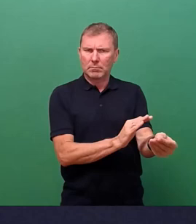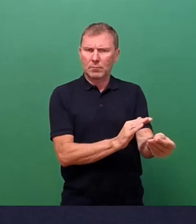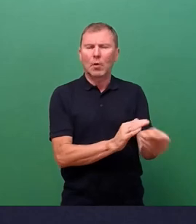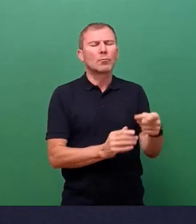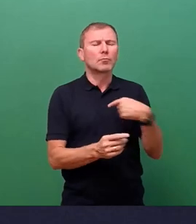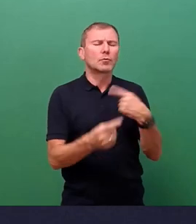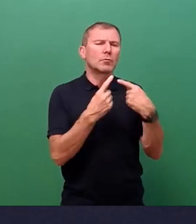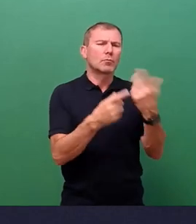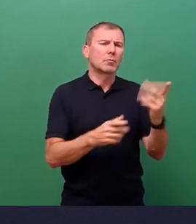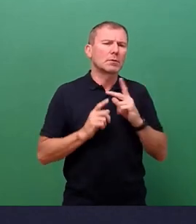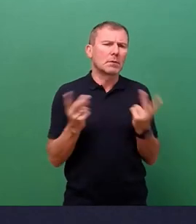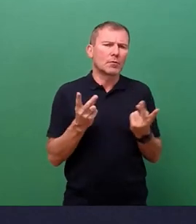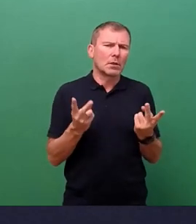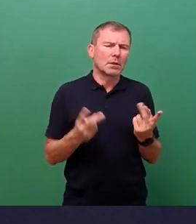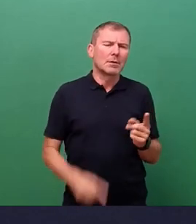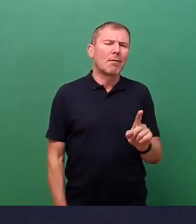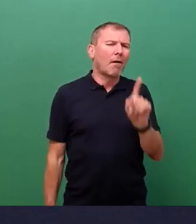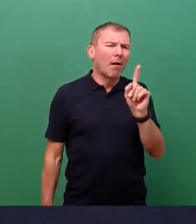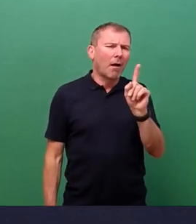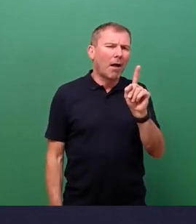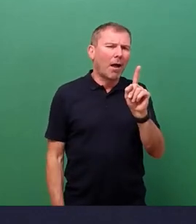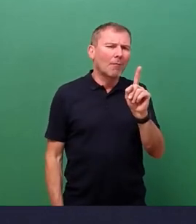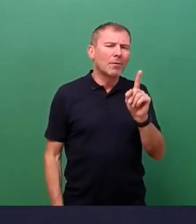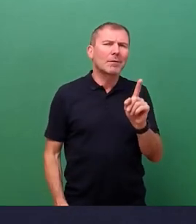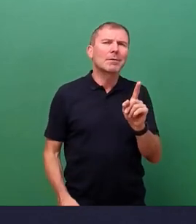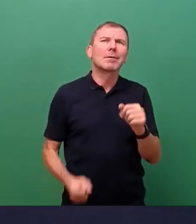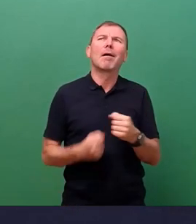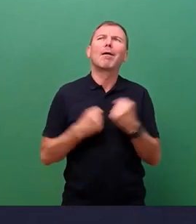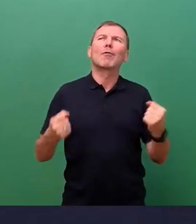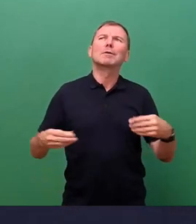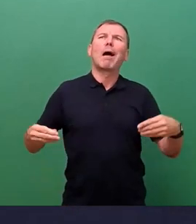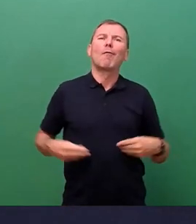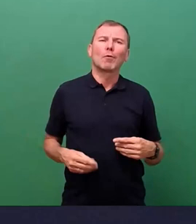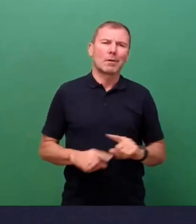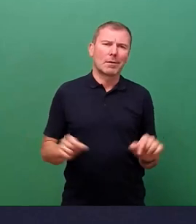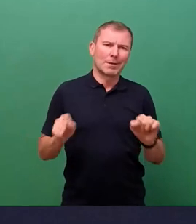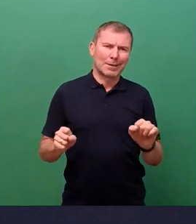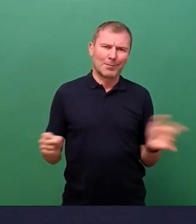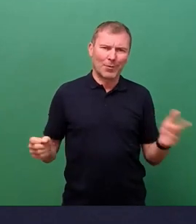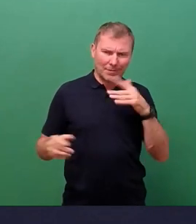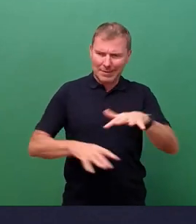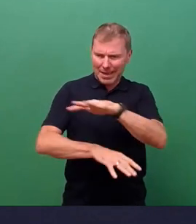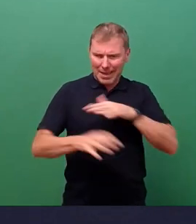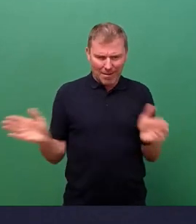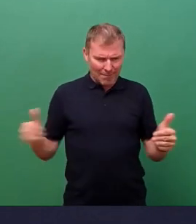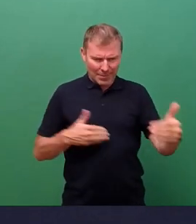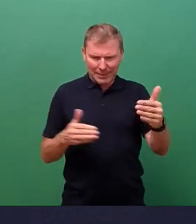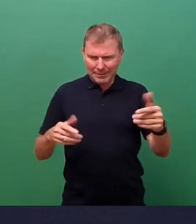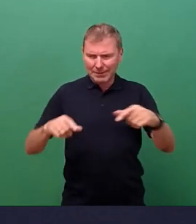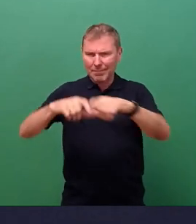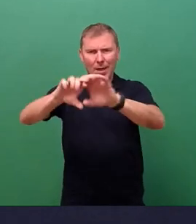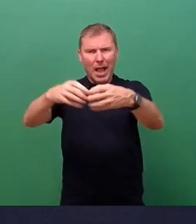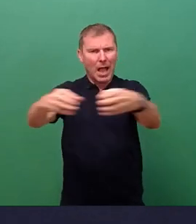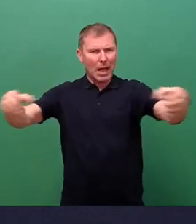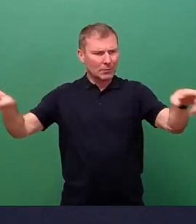zu besprechen. Aber Wunder wird man nicht erwarten können, wenn man sich den Platzumgriff und den